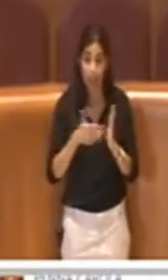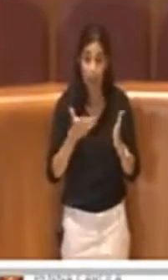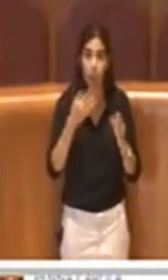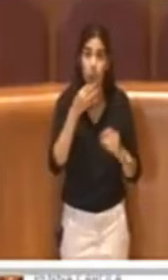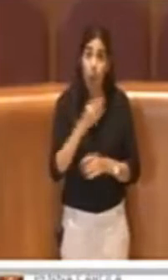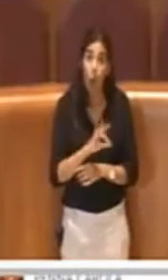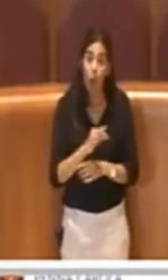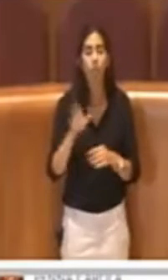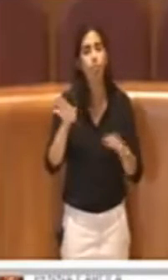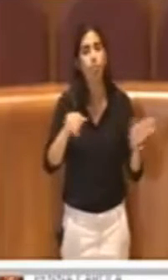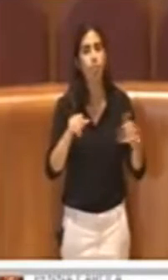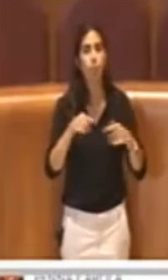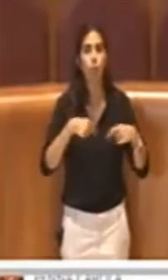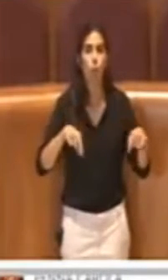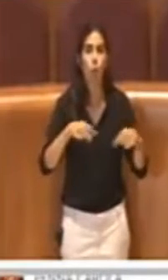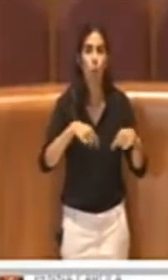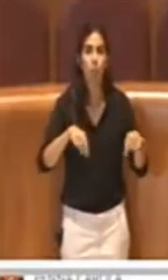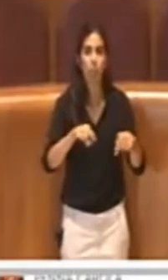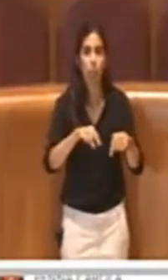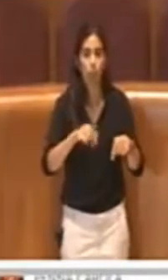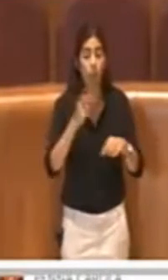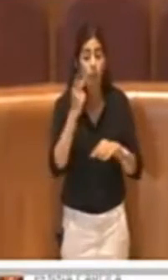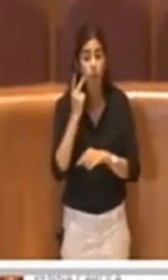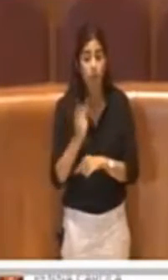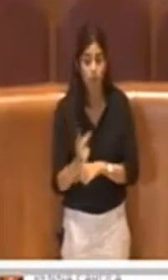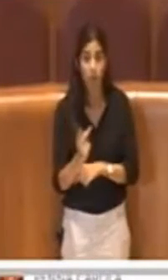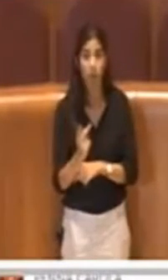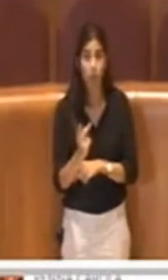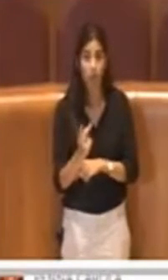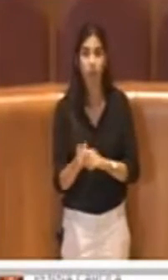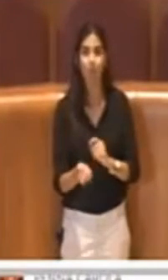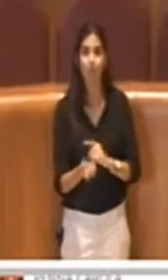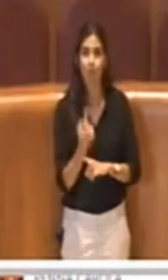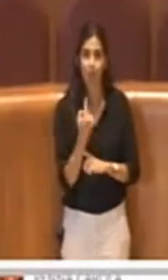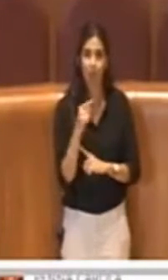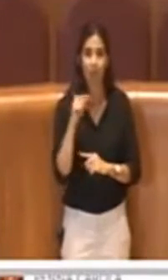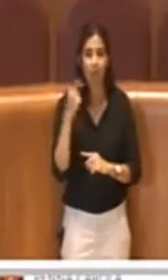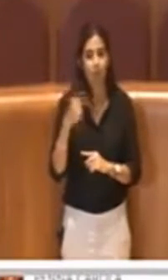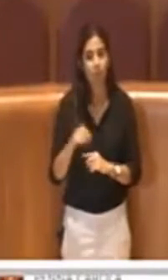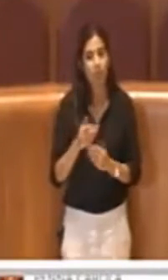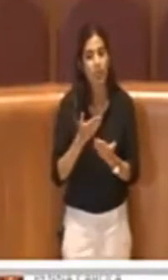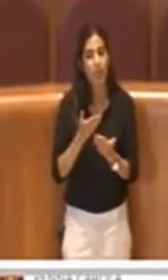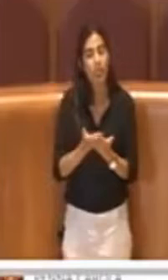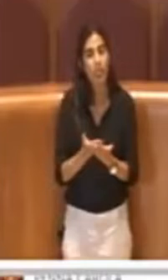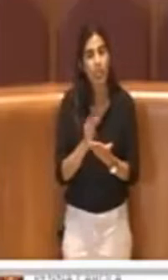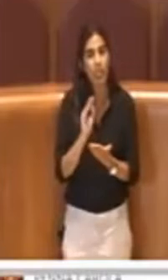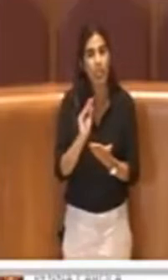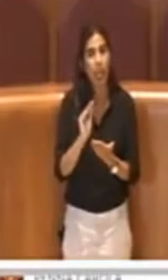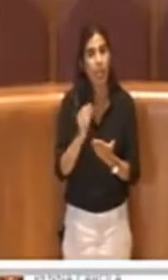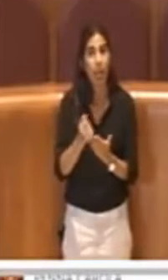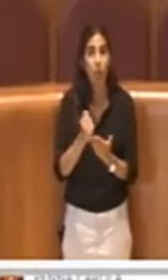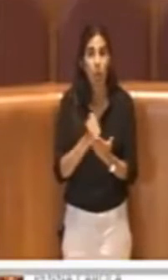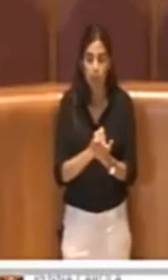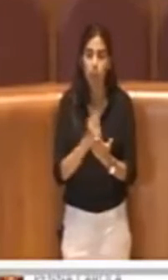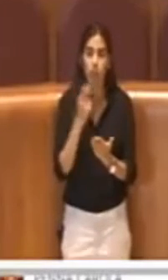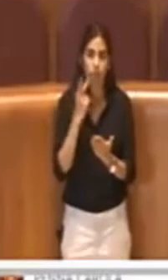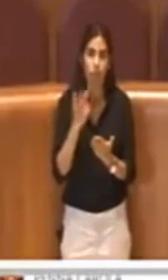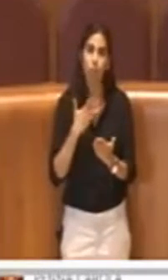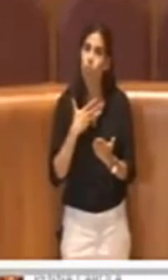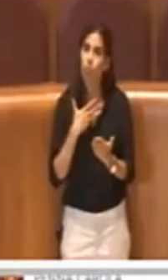commissioni ed effettivamente è venuto fuori che su quella richiesta di autorizzazione c'erano delle irregolarità.